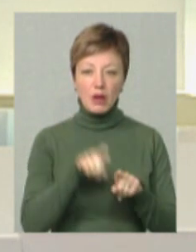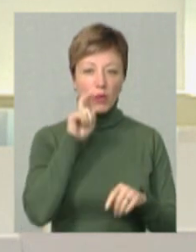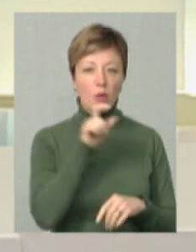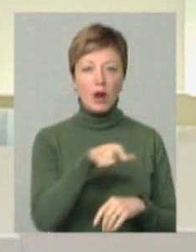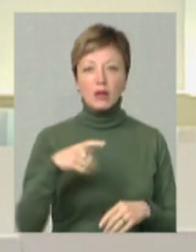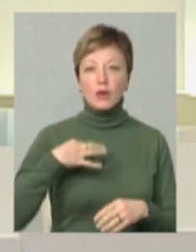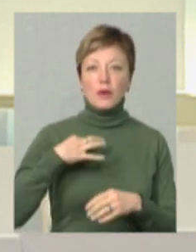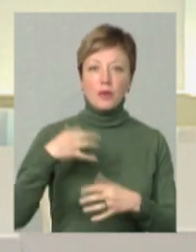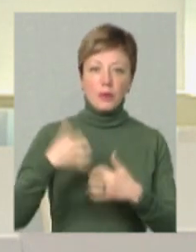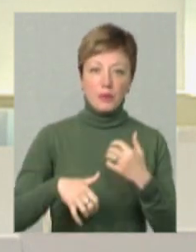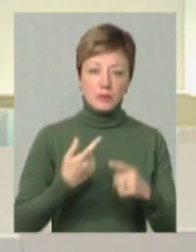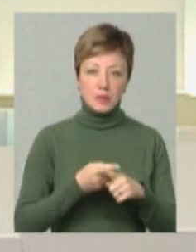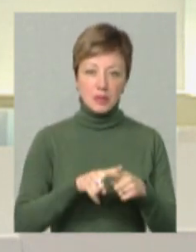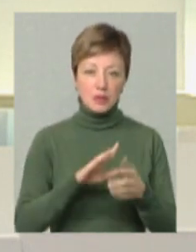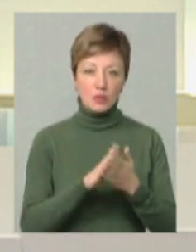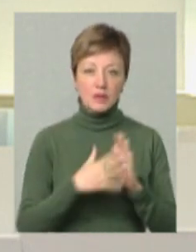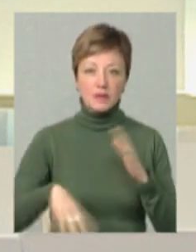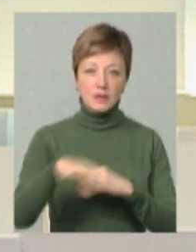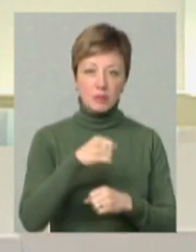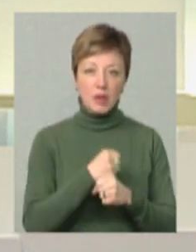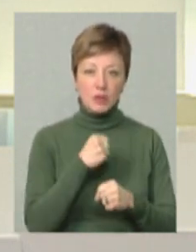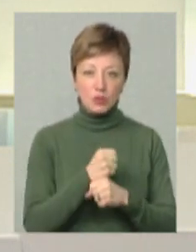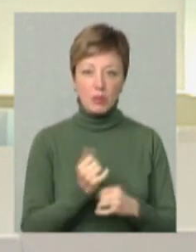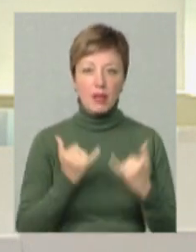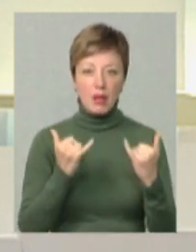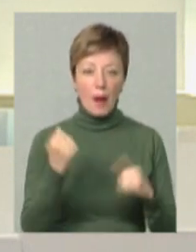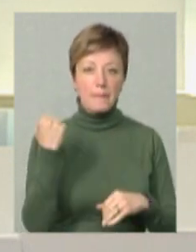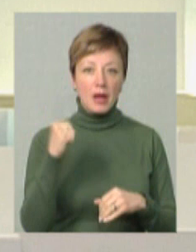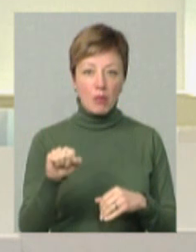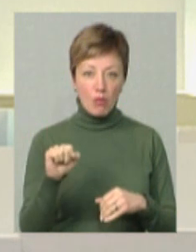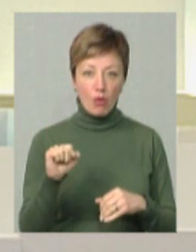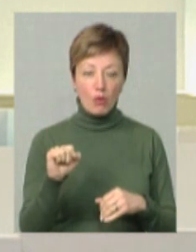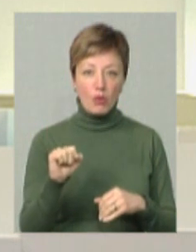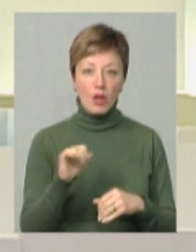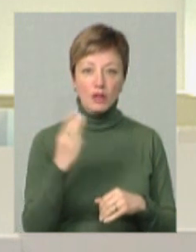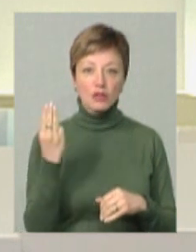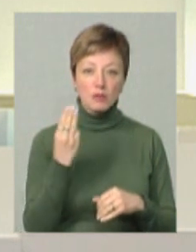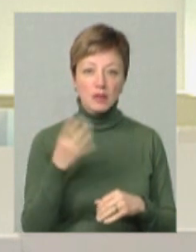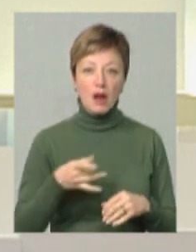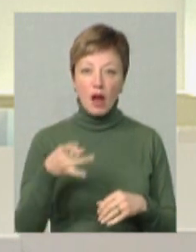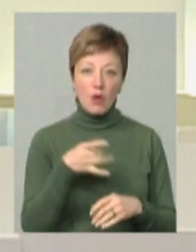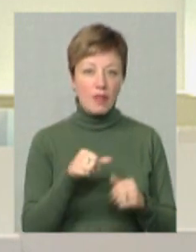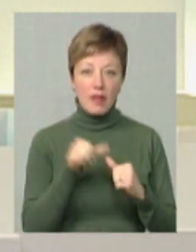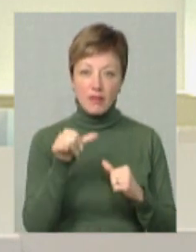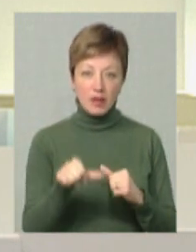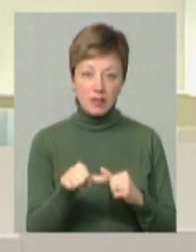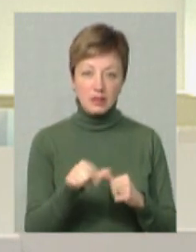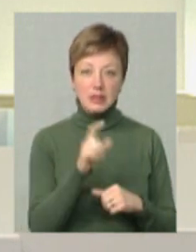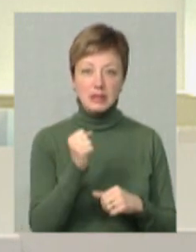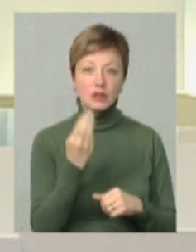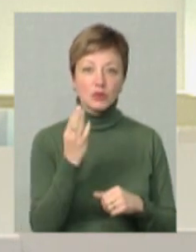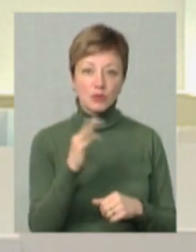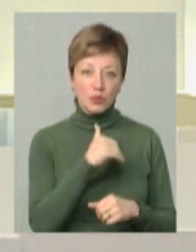стоять осторонь даної ситуації і всі працюємо на перемогу. І Шепетівський район не є виключенням, за що хочу